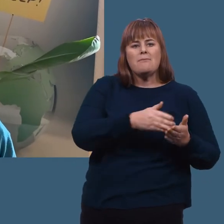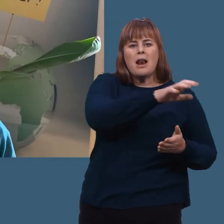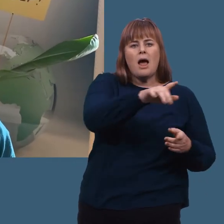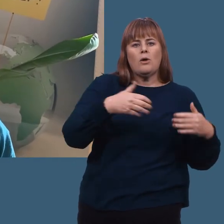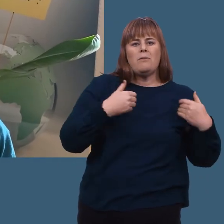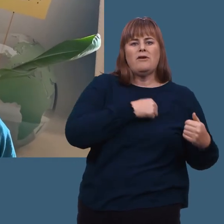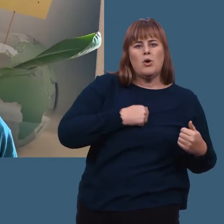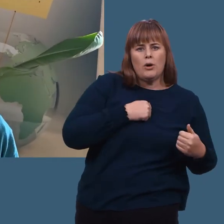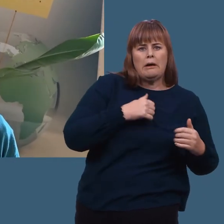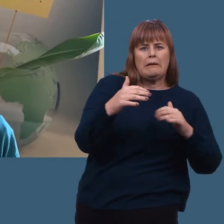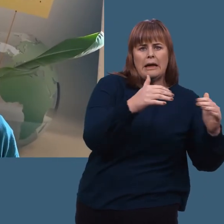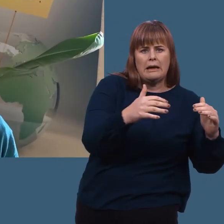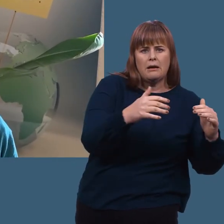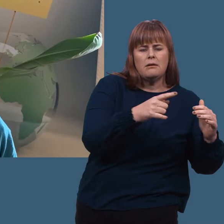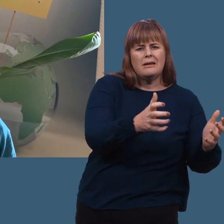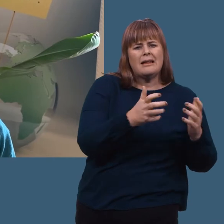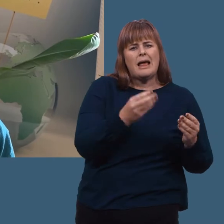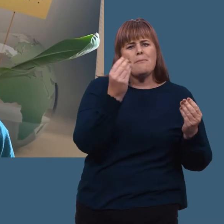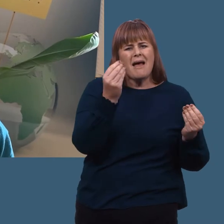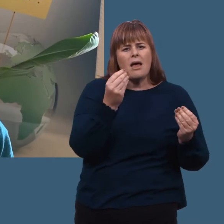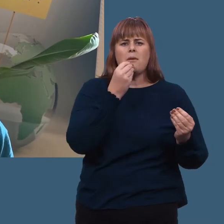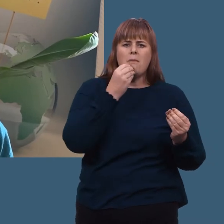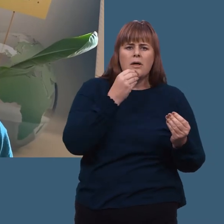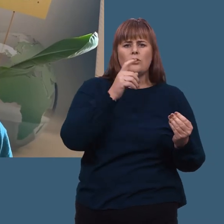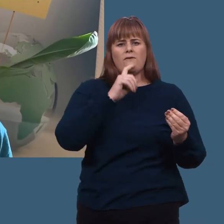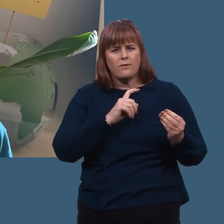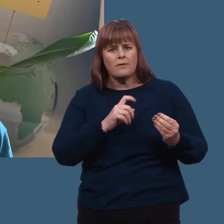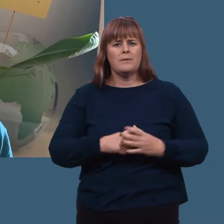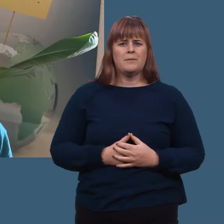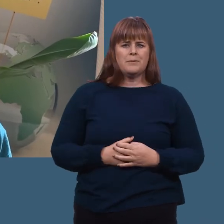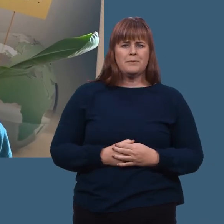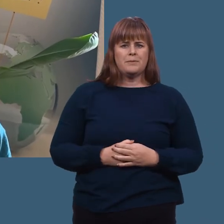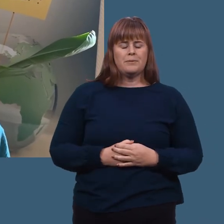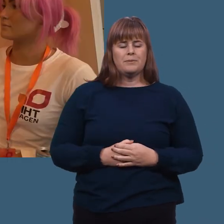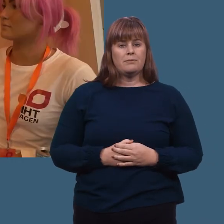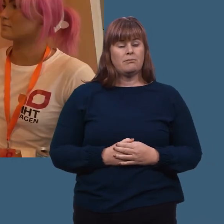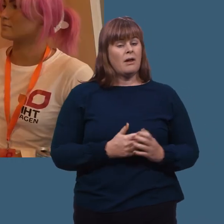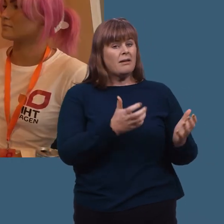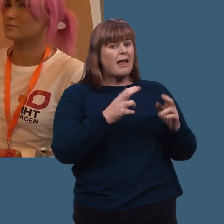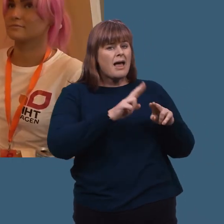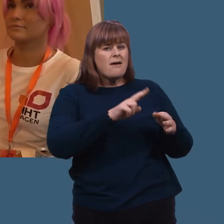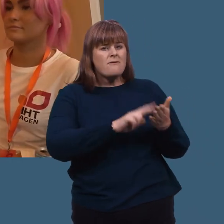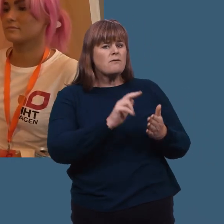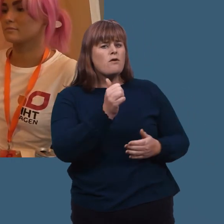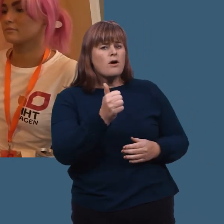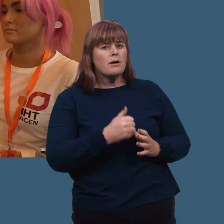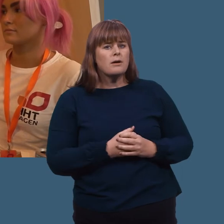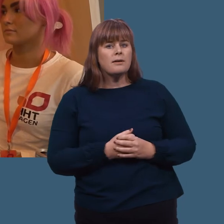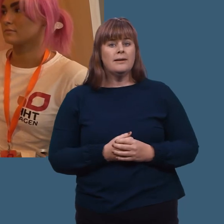land i nød som er i krig. Og vi trenger penger og mat og vann. Hvorfor trenger vi FN?